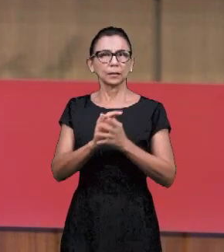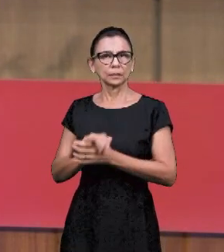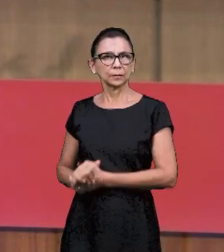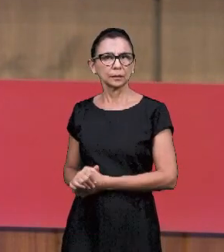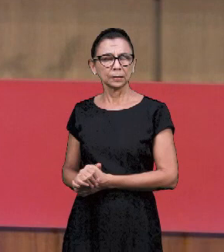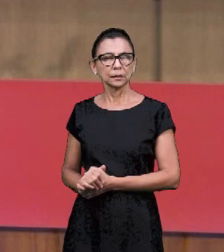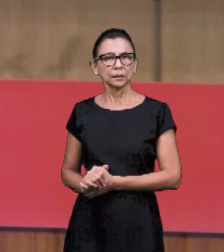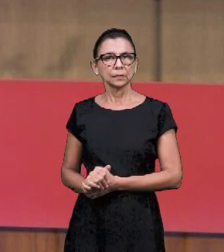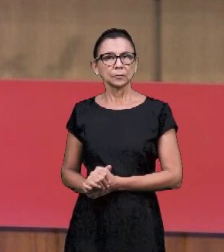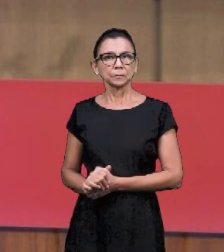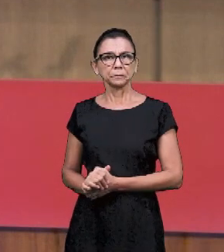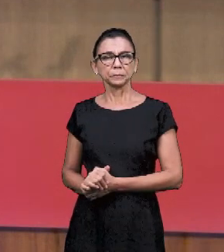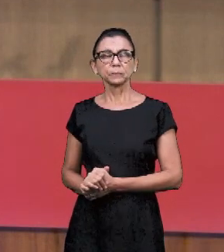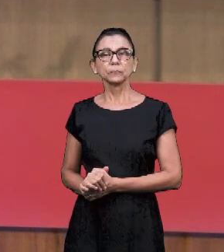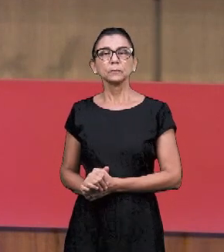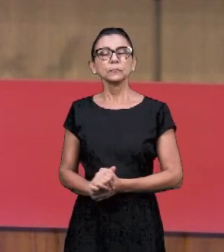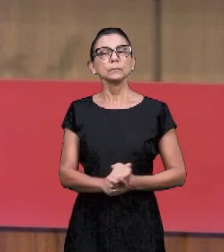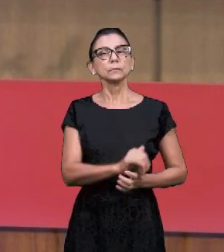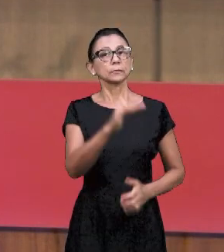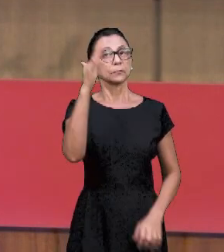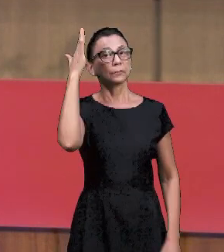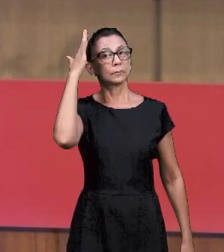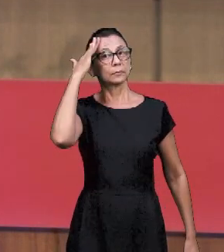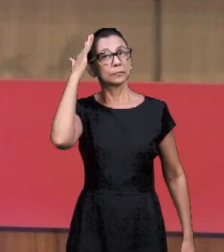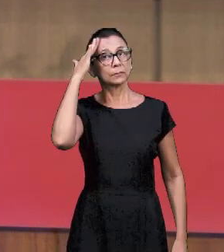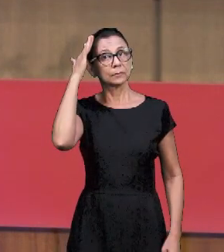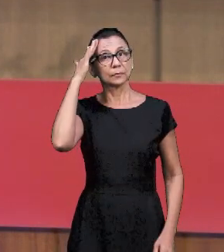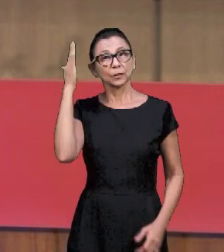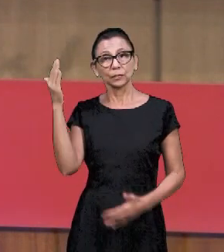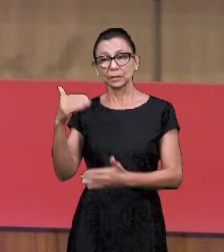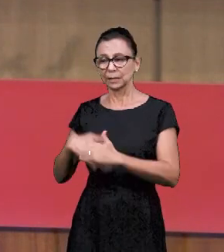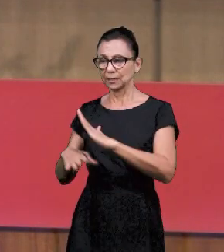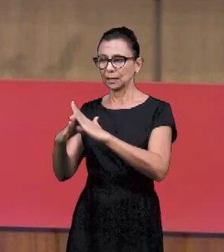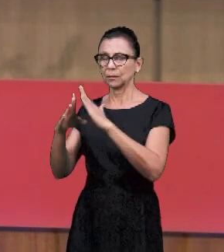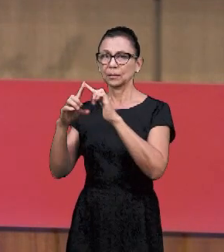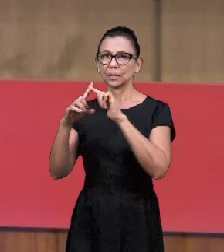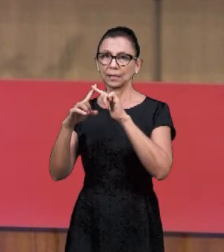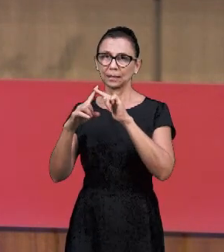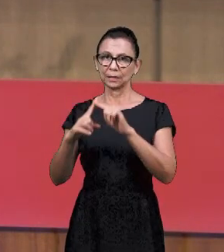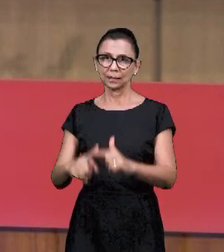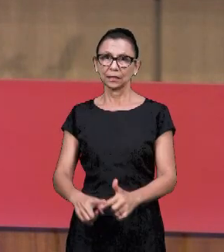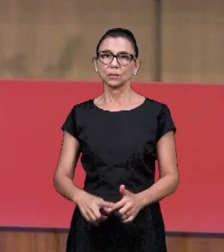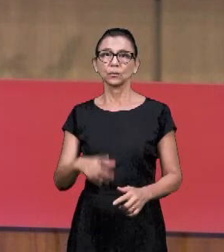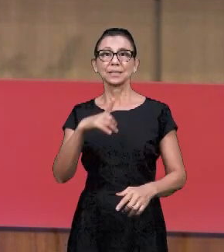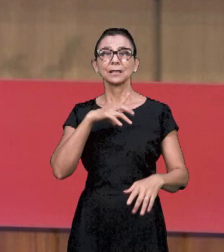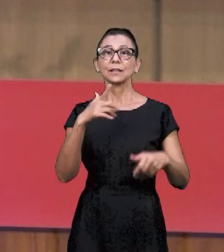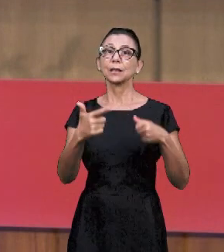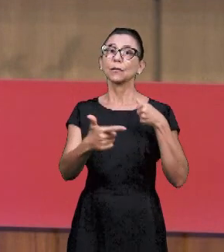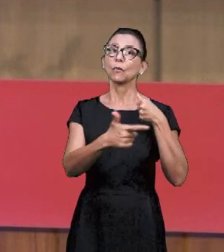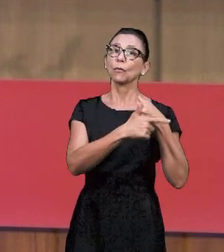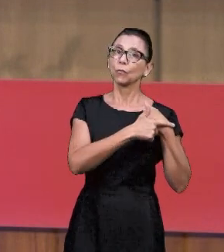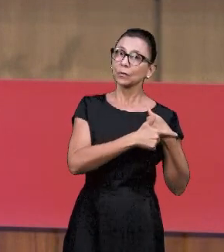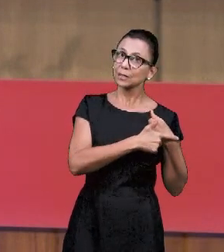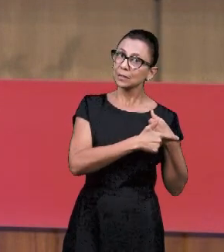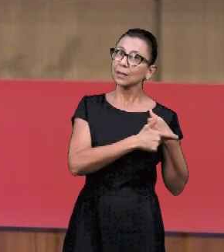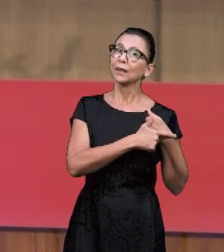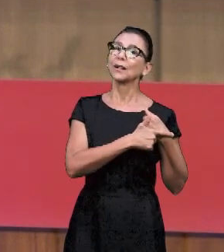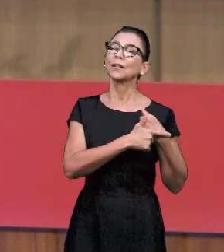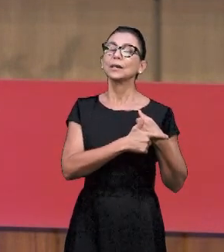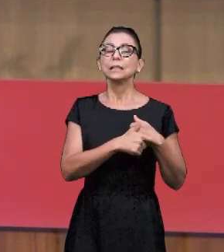И вы увидите, как это происходит. Печень не мешает почкам. Почки не мешают.